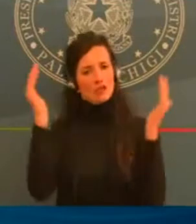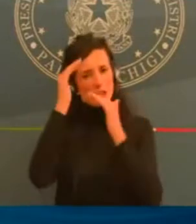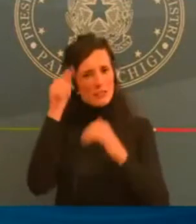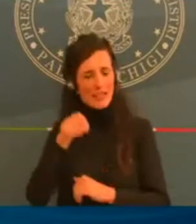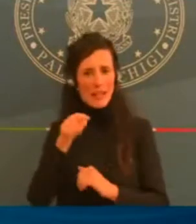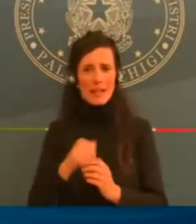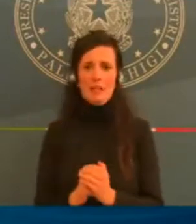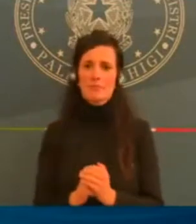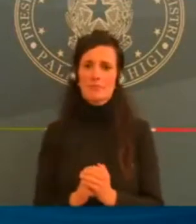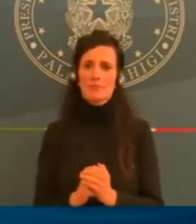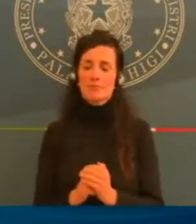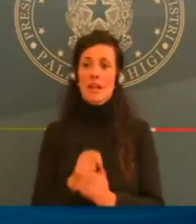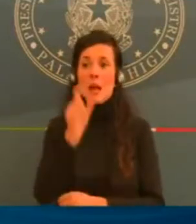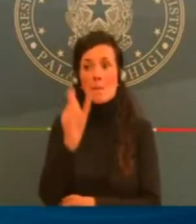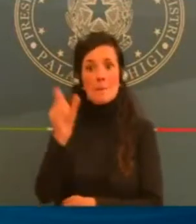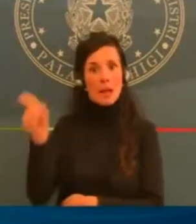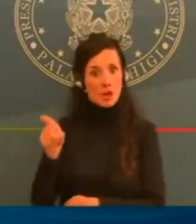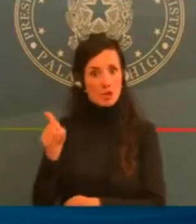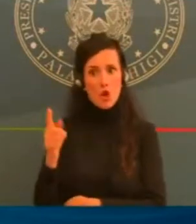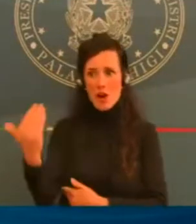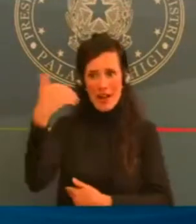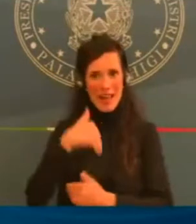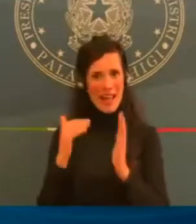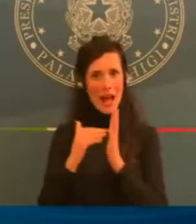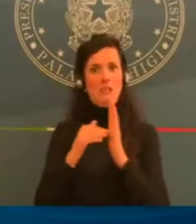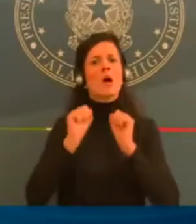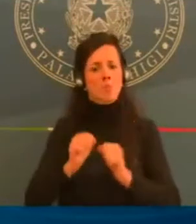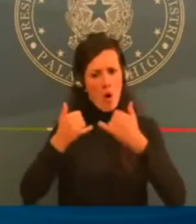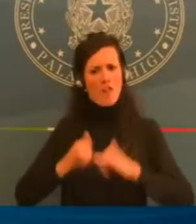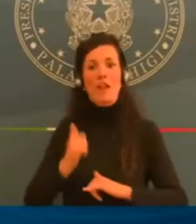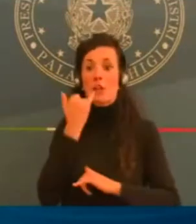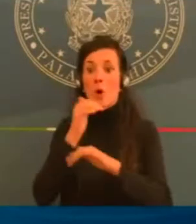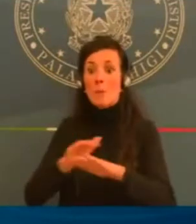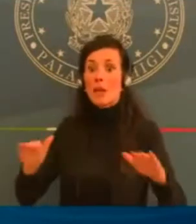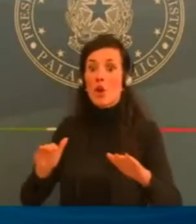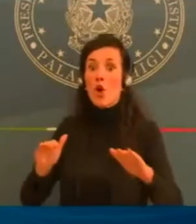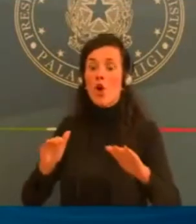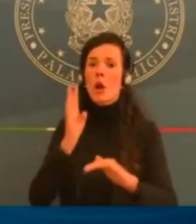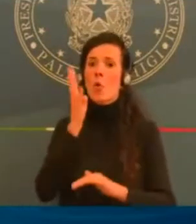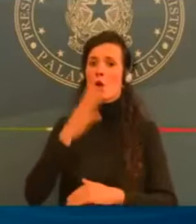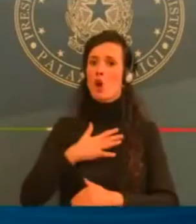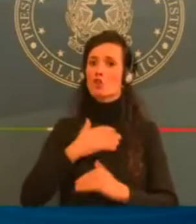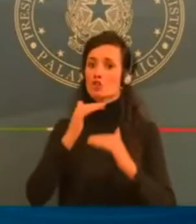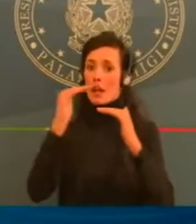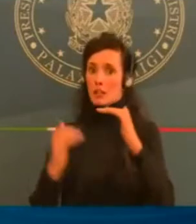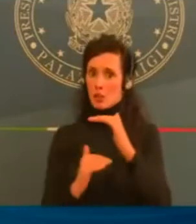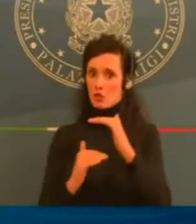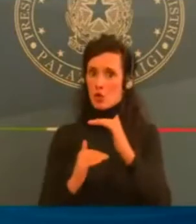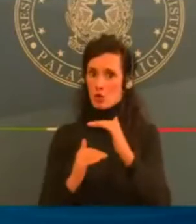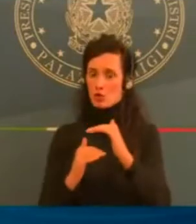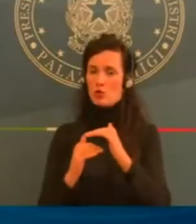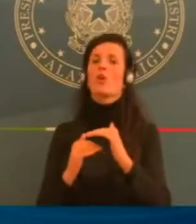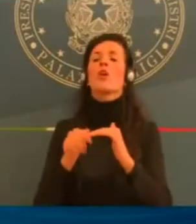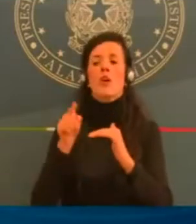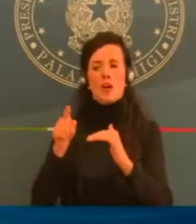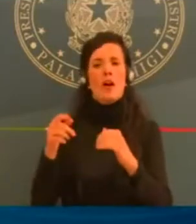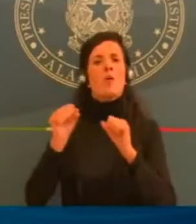computo, le persone con disabilità o anche conviventi non autosufficienti.